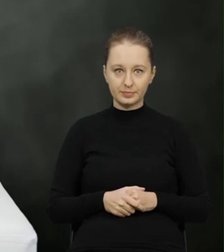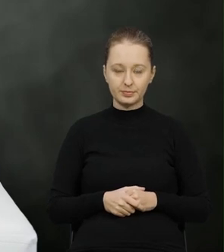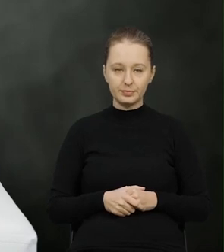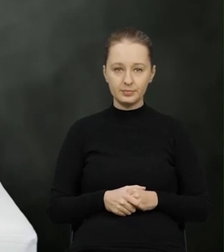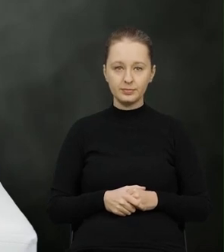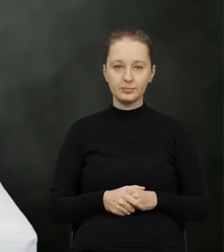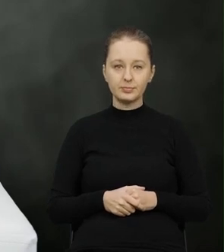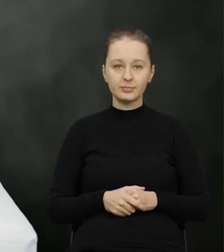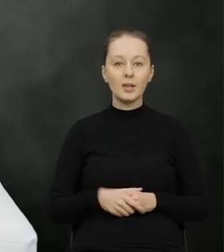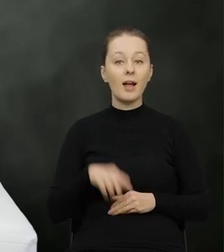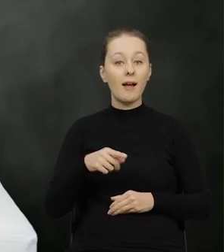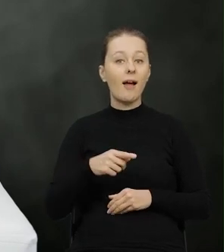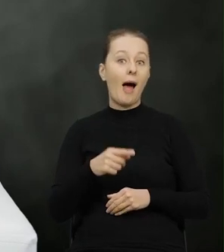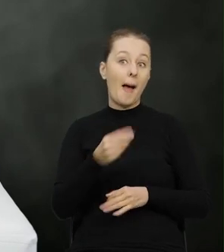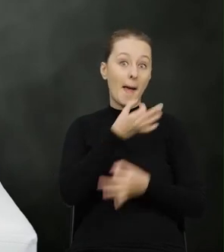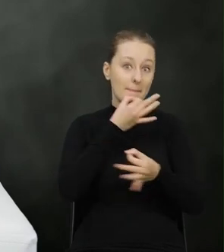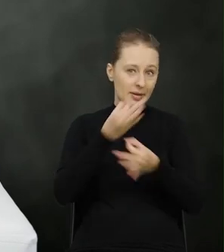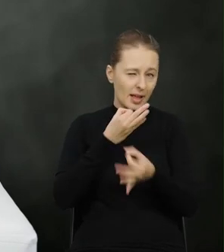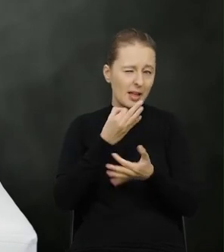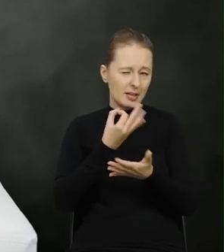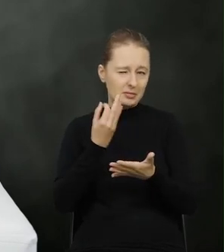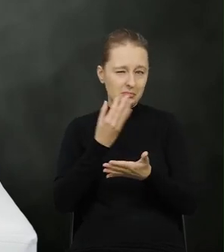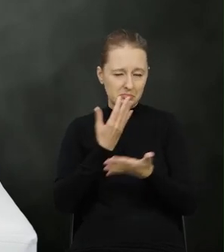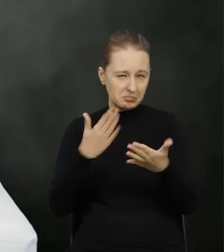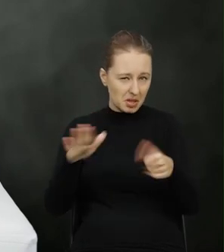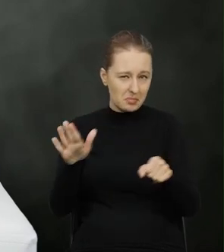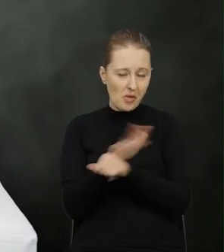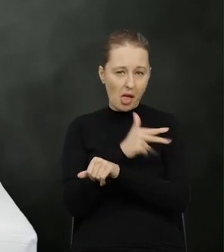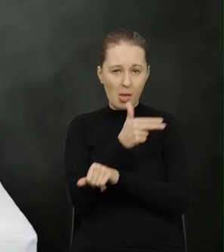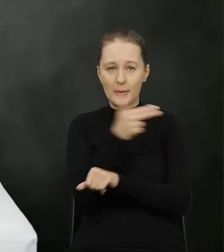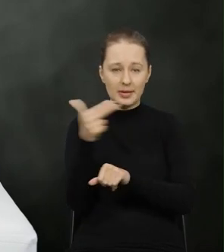które wyczerpują wydawałoby się temat